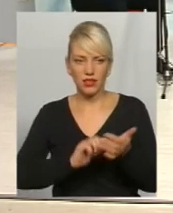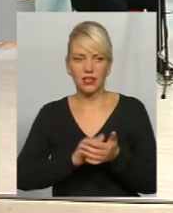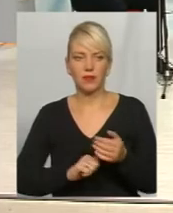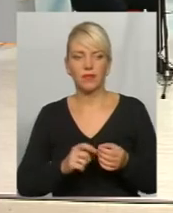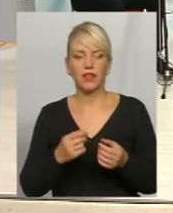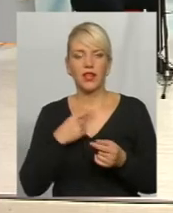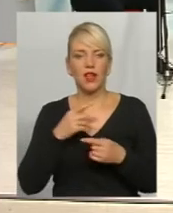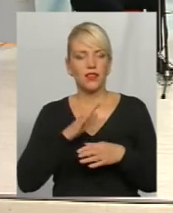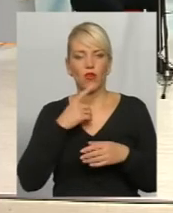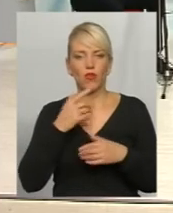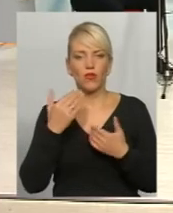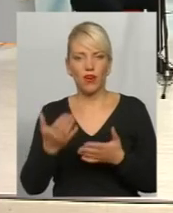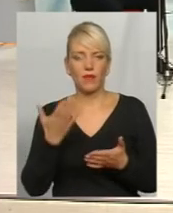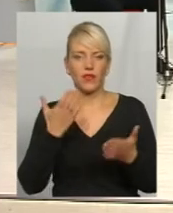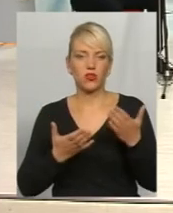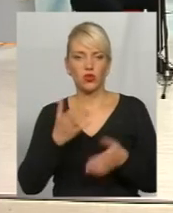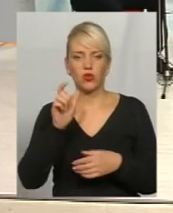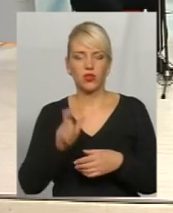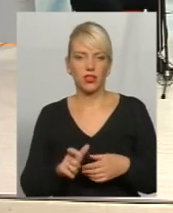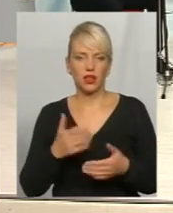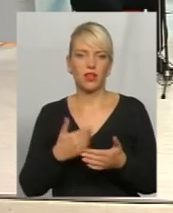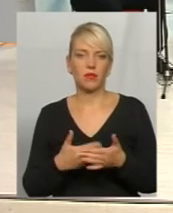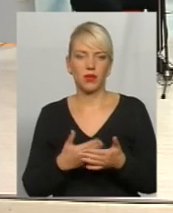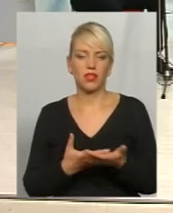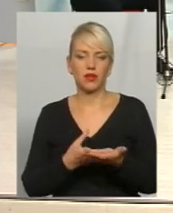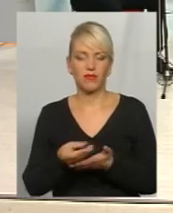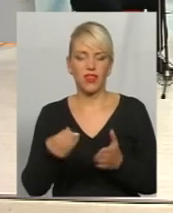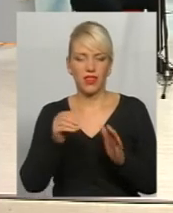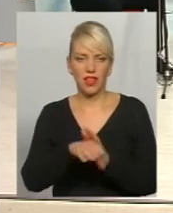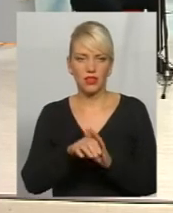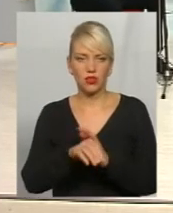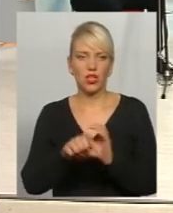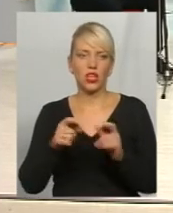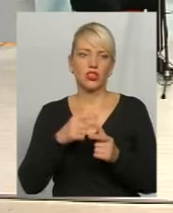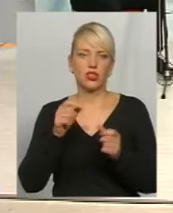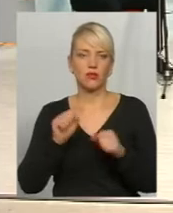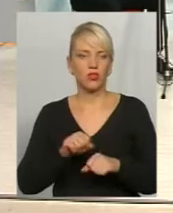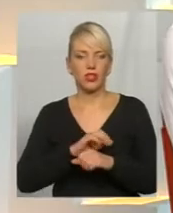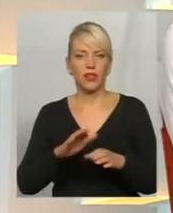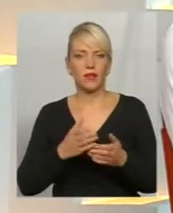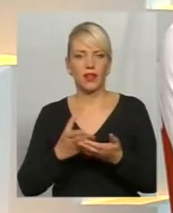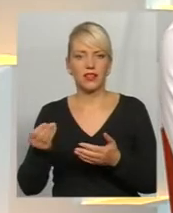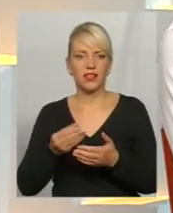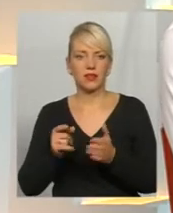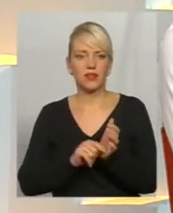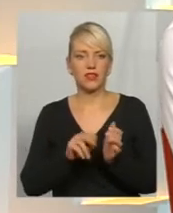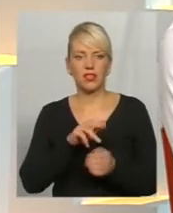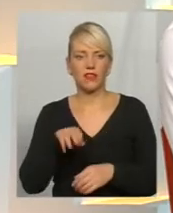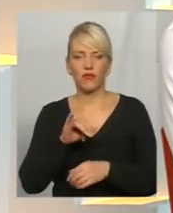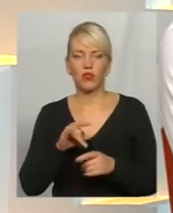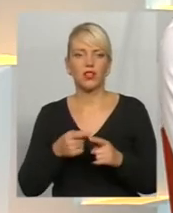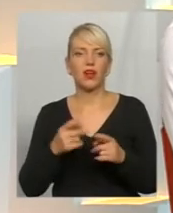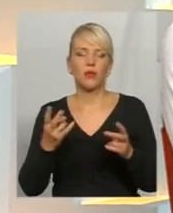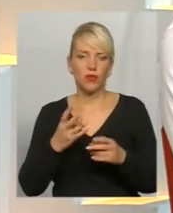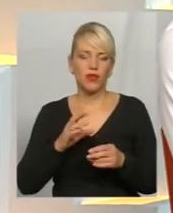вам, але людина, якщо вона вже сплачує внесок, так? Чи може вона не платити в пенсійний фонд? На жаль, сьогодні такого не має. Вони мають